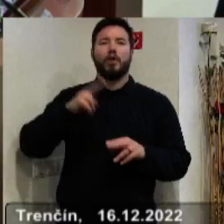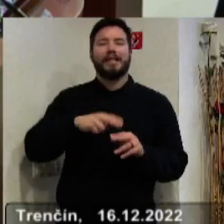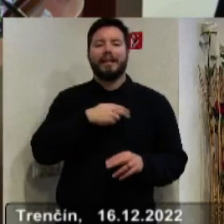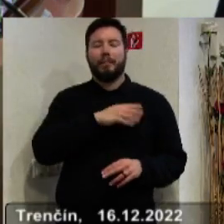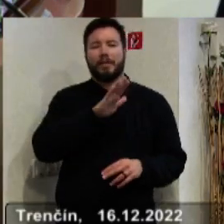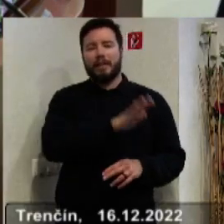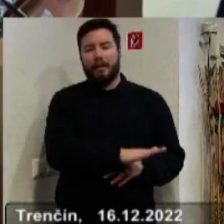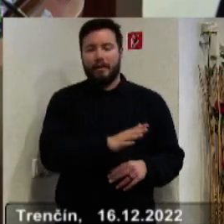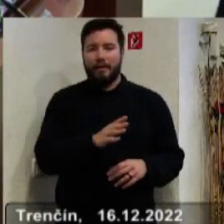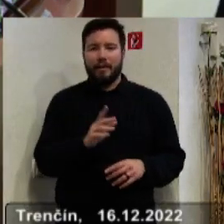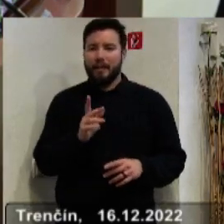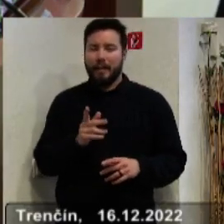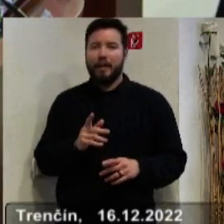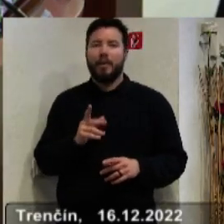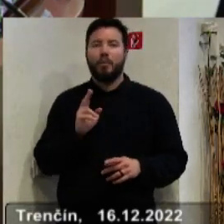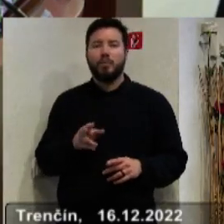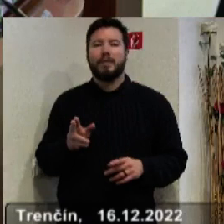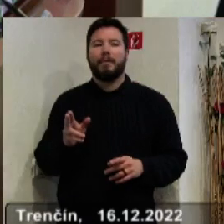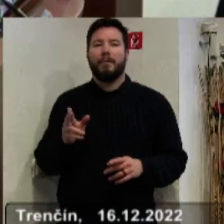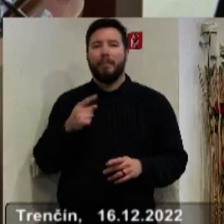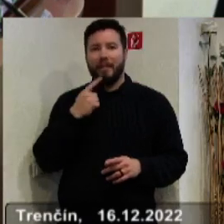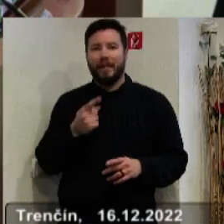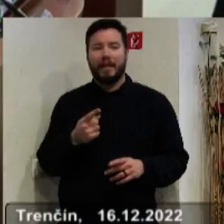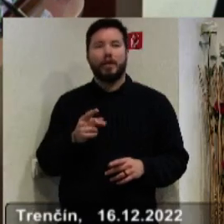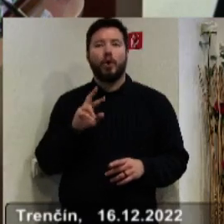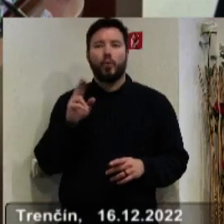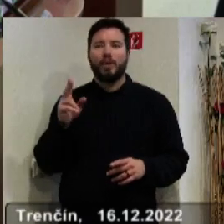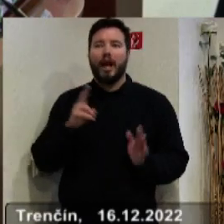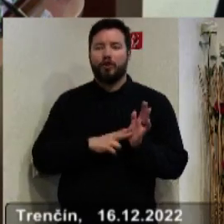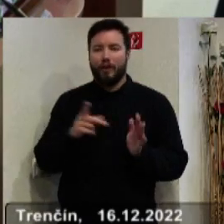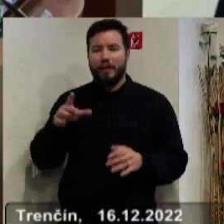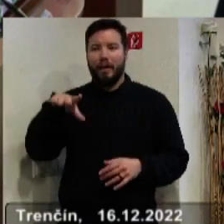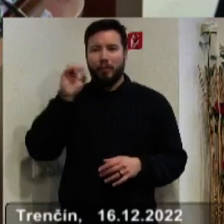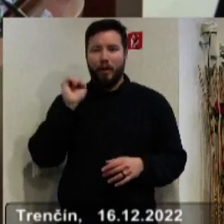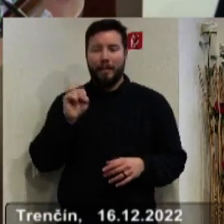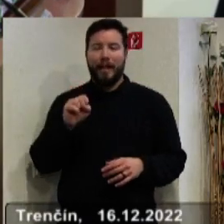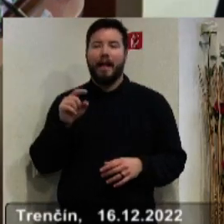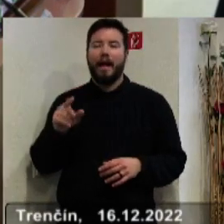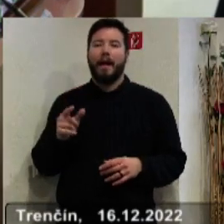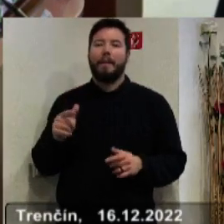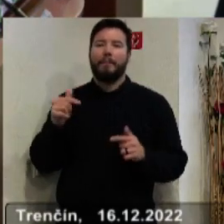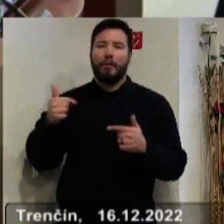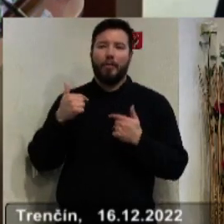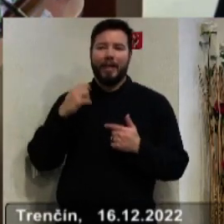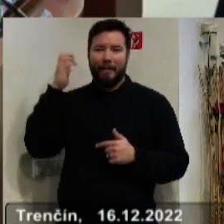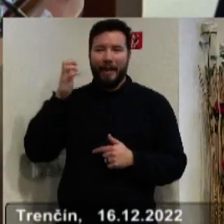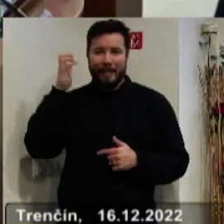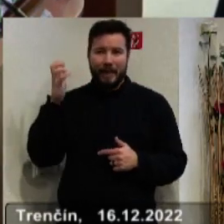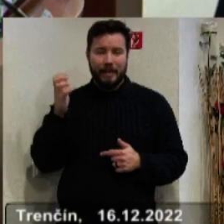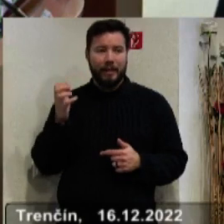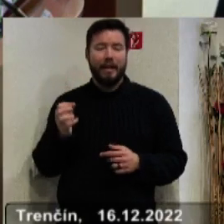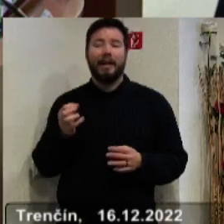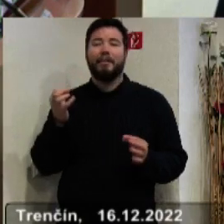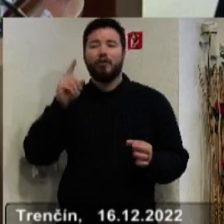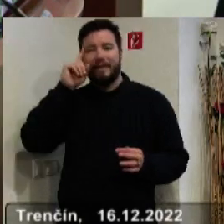nemocniciach, čo musím objektívne pochváliť Rudku, že Rudka to pochopila ako primátorka a postavila sa za partizánske, lebo vedela výhodnostiť